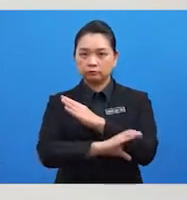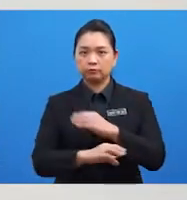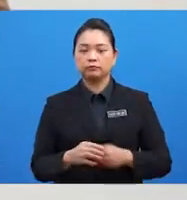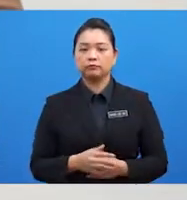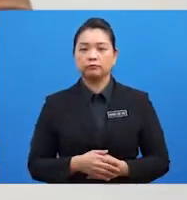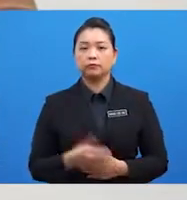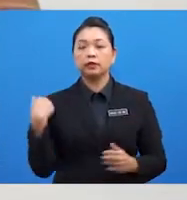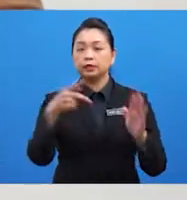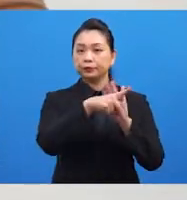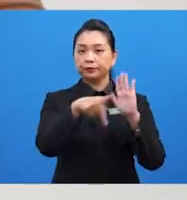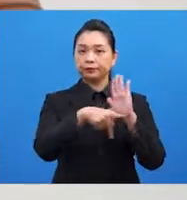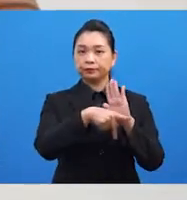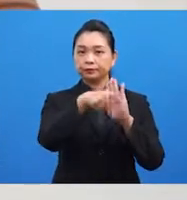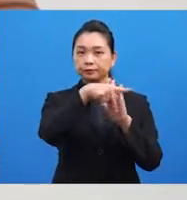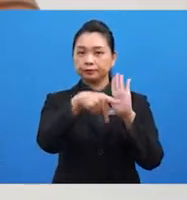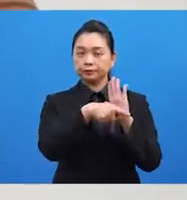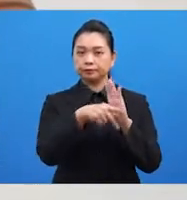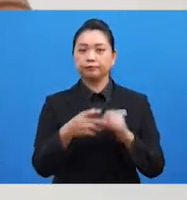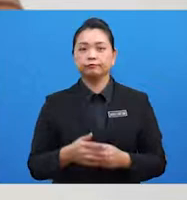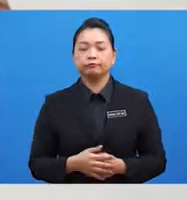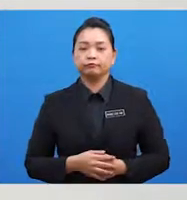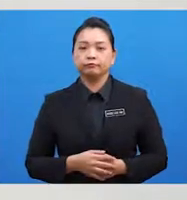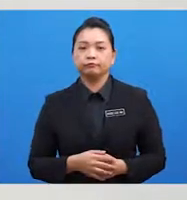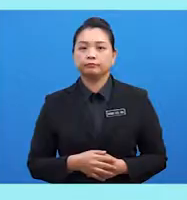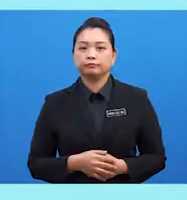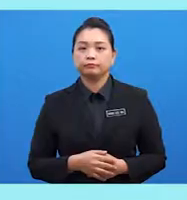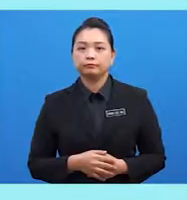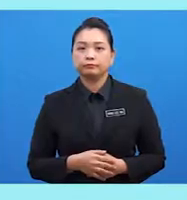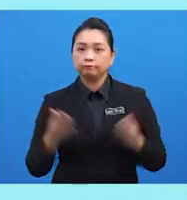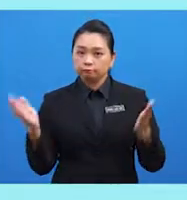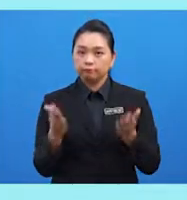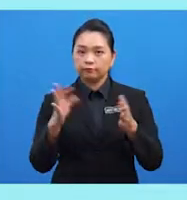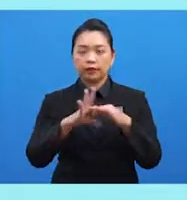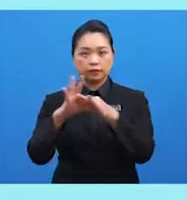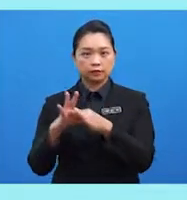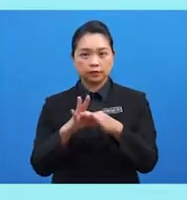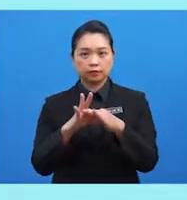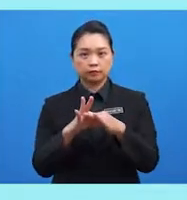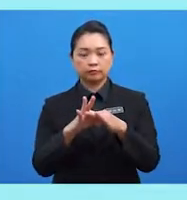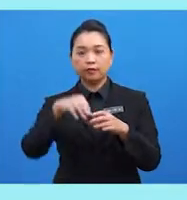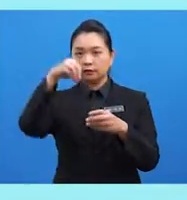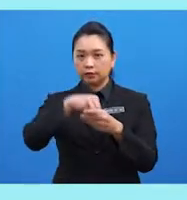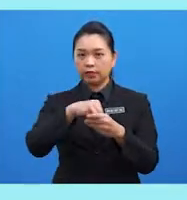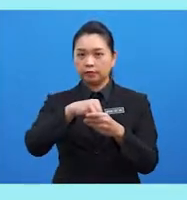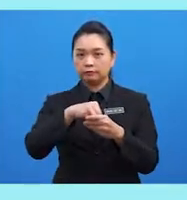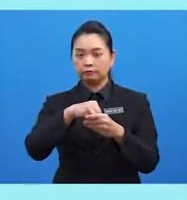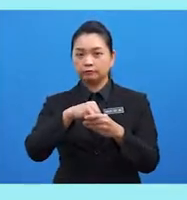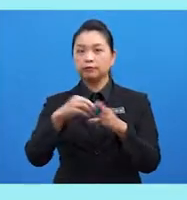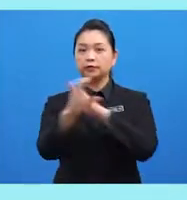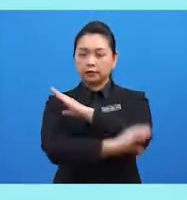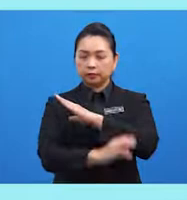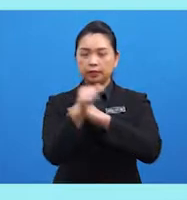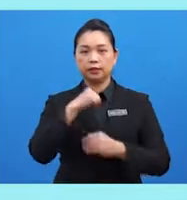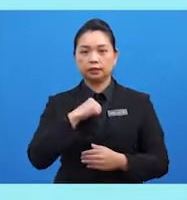diamalkan oleh NAM. Prinsip-prinsip tersebut ialah memupuk kerjasama yang erat dalam kalangan negara